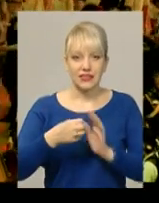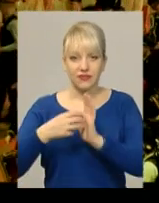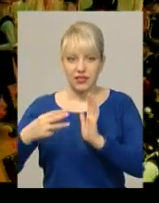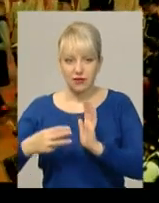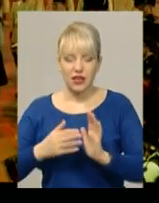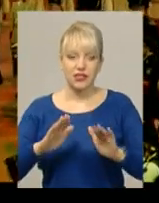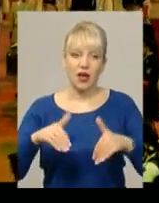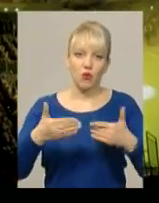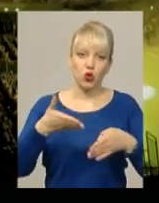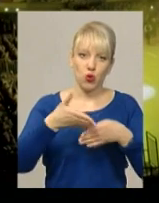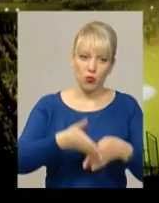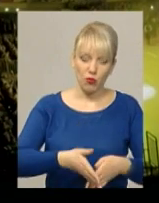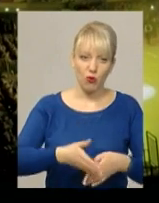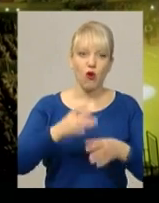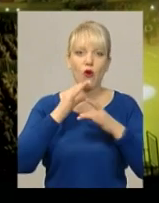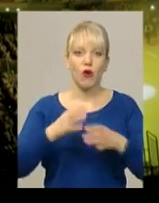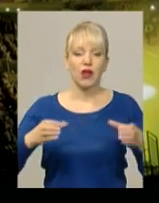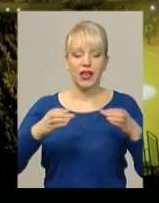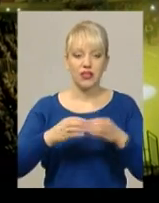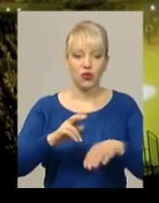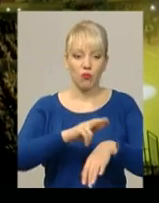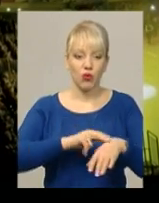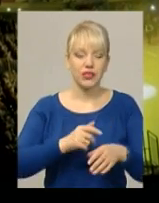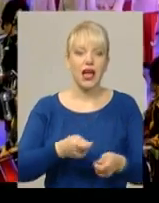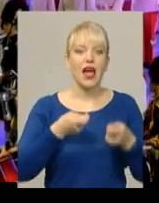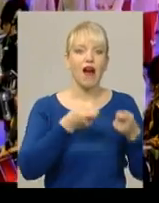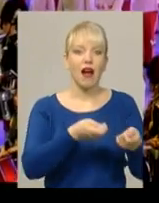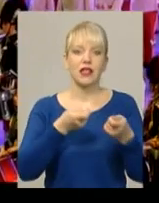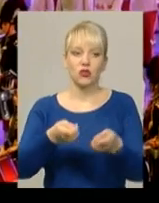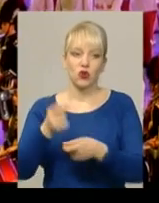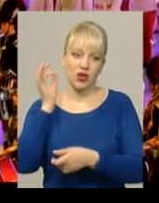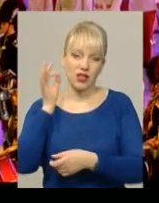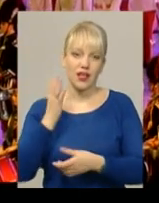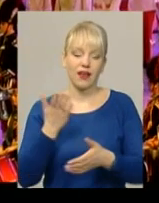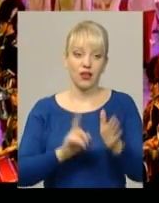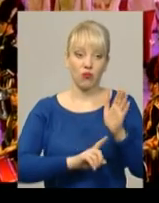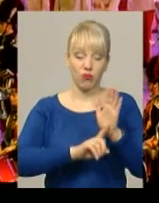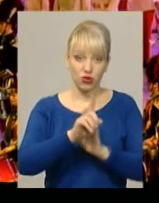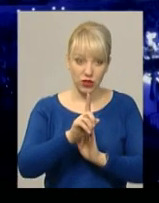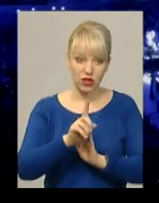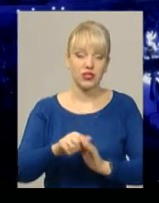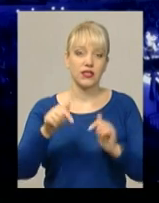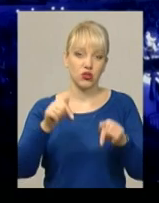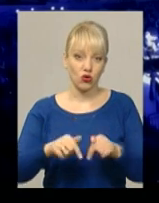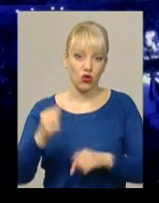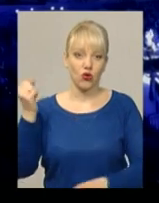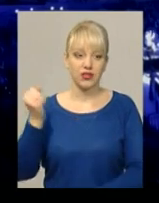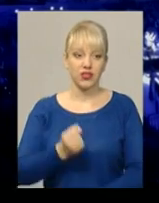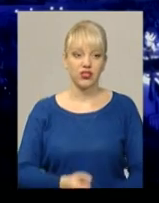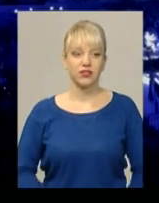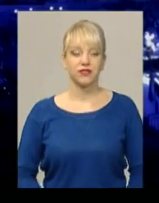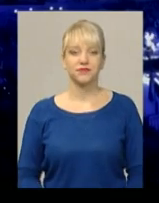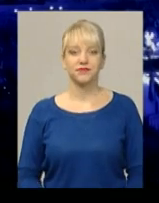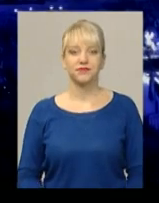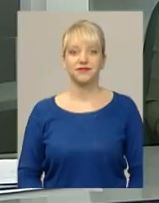духовому оркестру поліції Хмельниччини гастрольний тур Німеччиною, який розпочнеться цього тижня. Тетяна Ворожцова, Дем'ян Цегульник, новини Поділля